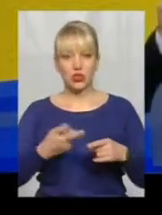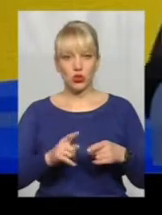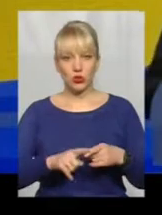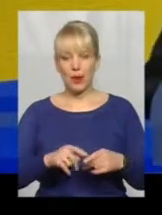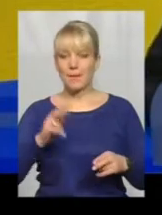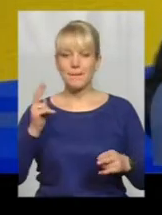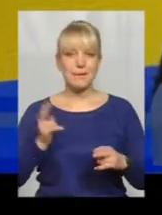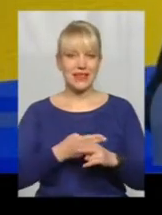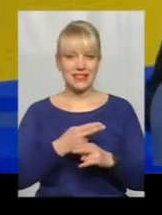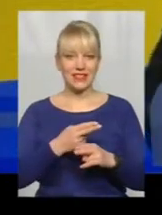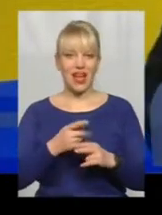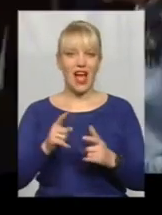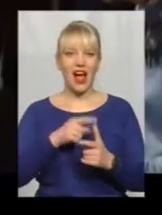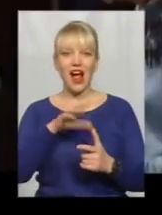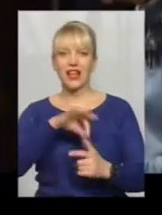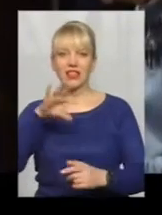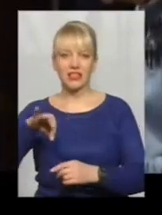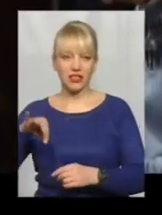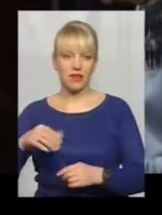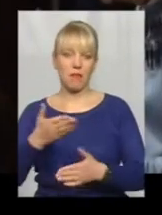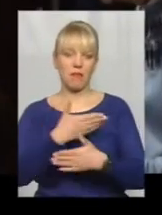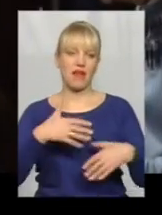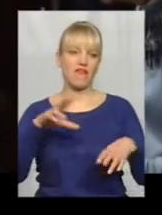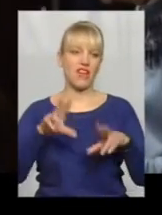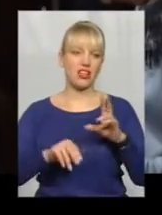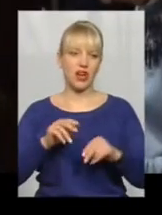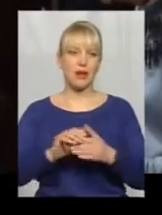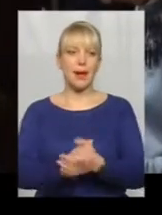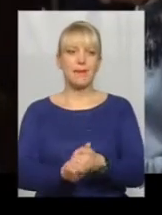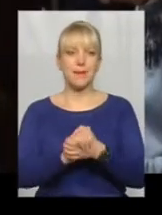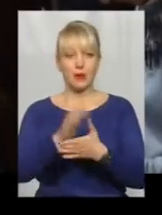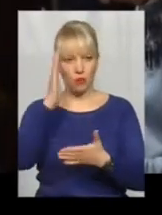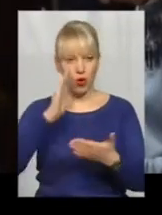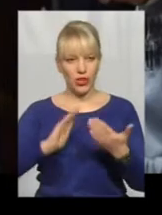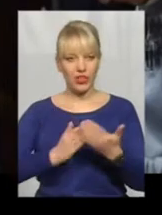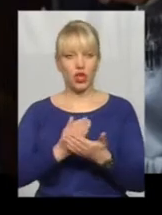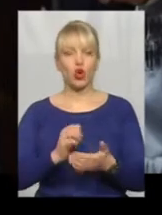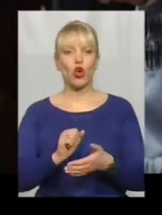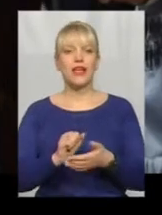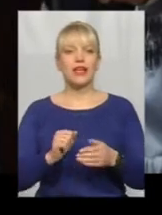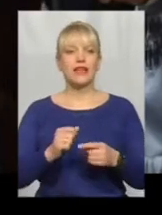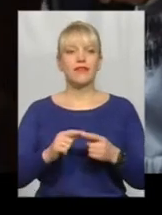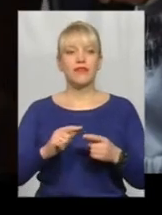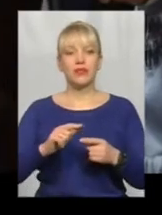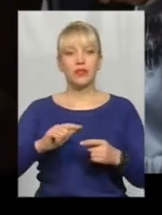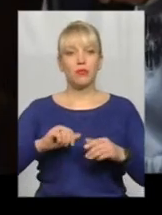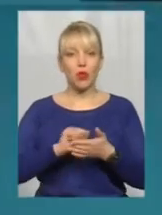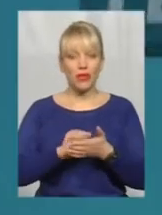сказав, в даний час, безальтернативним, ми вважаємо саме мирний політико-дипломатичний спосіб відновлення територіальної